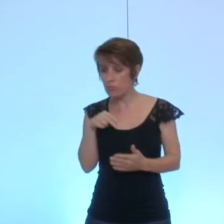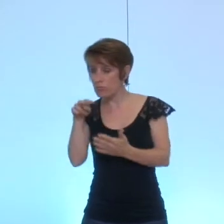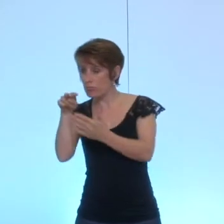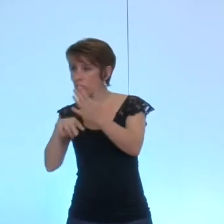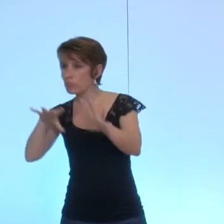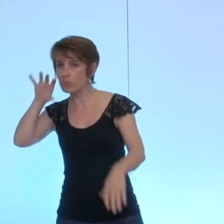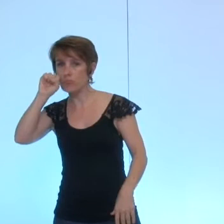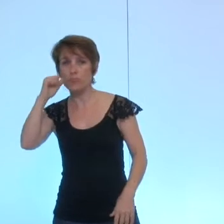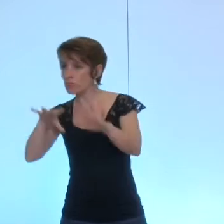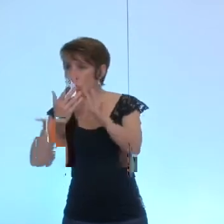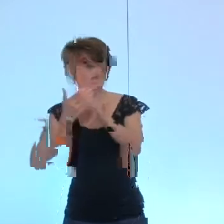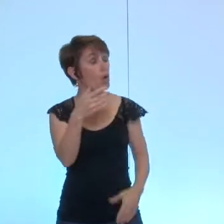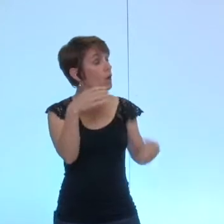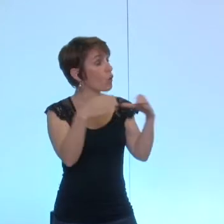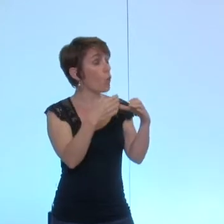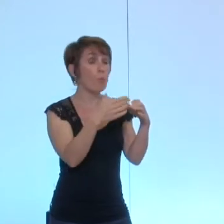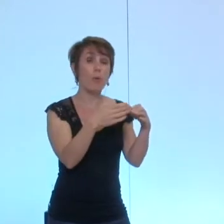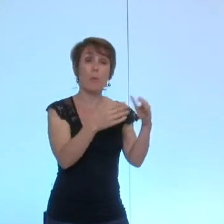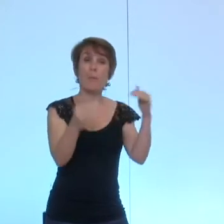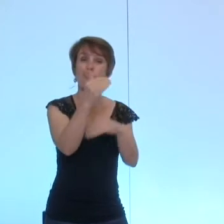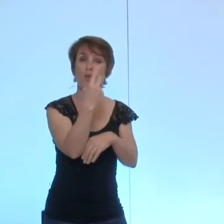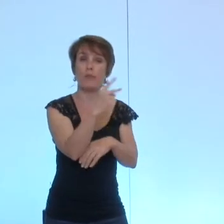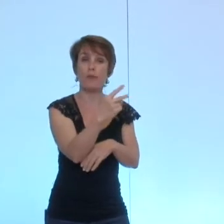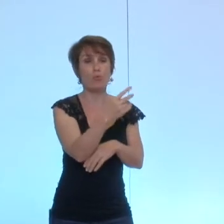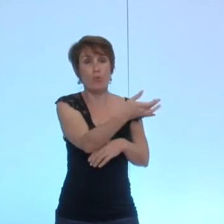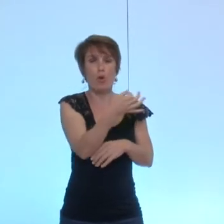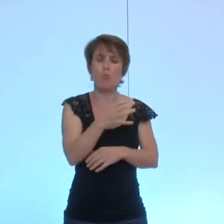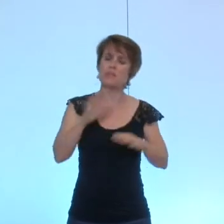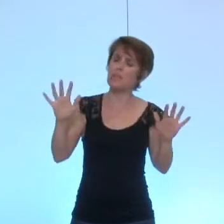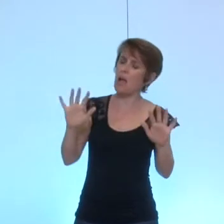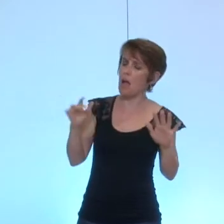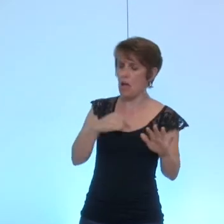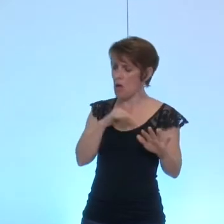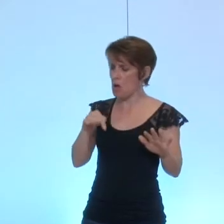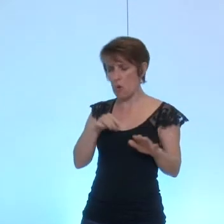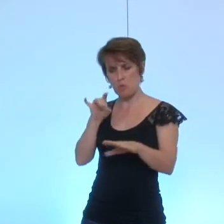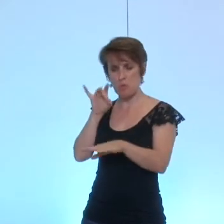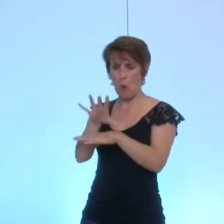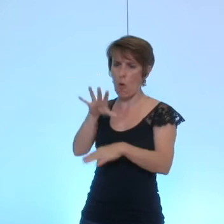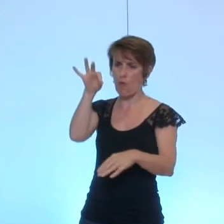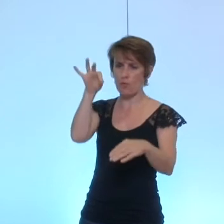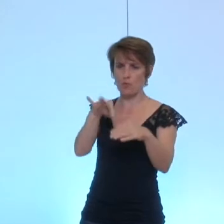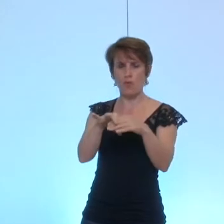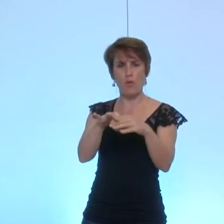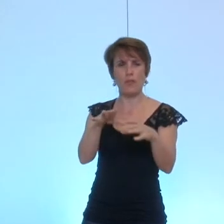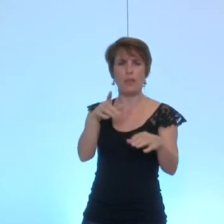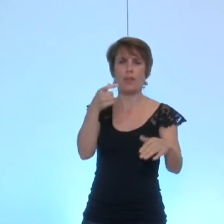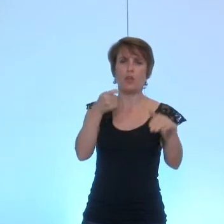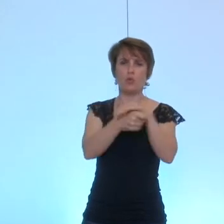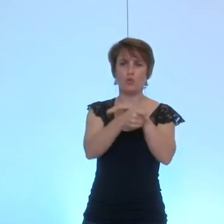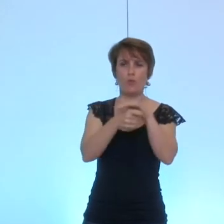majorité qu'elle refuse de voter, d'attribuer une subvention annuelle de